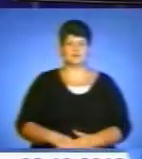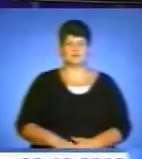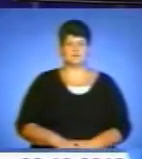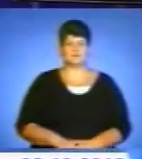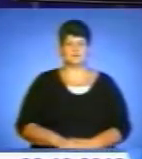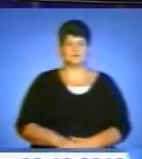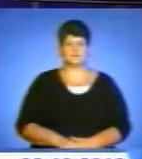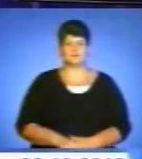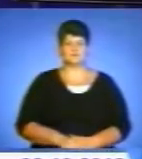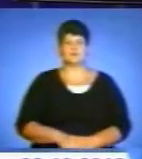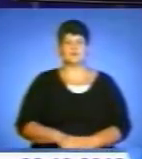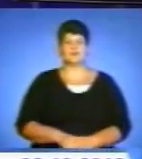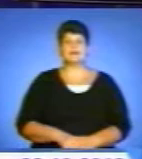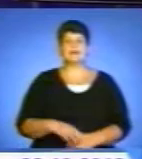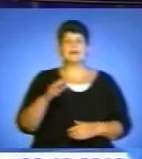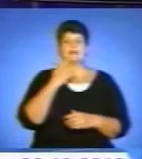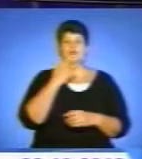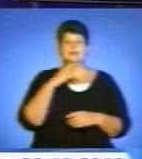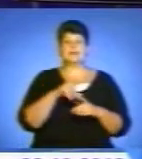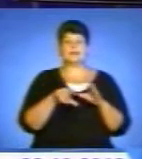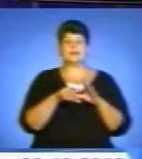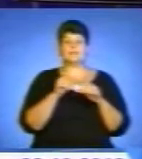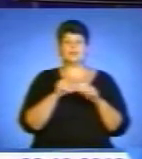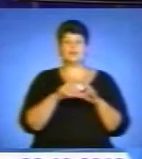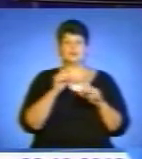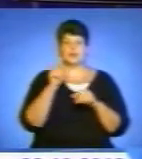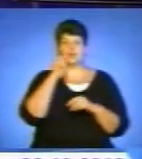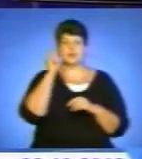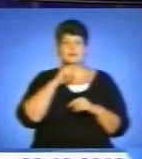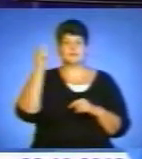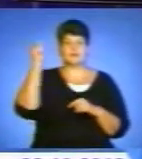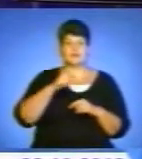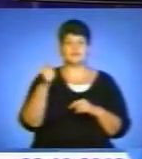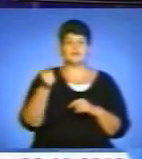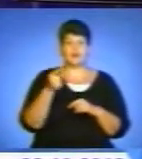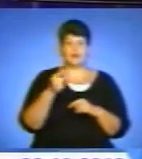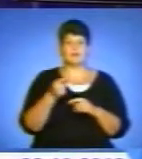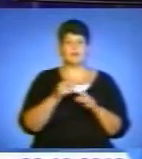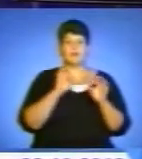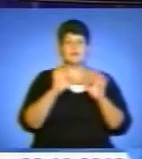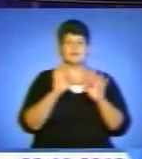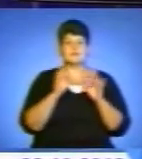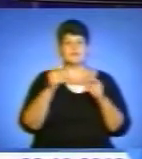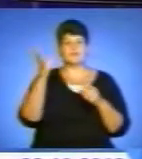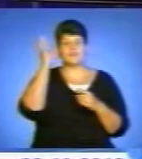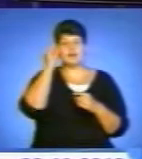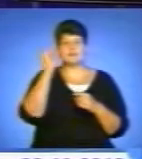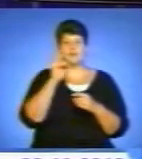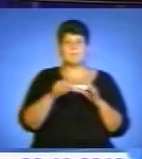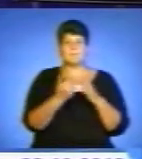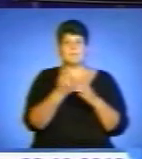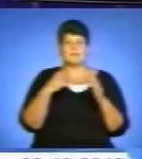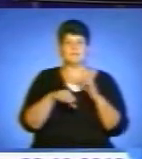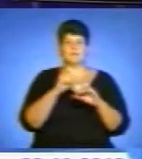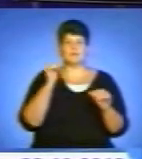Народний депутат України Юрій Костенко відвідав Тернопіль. На прес-конференції політик поділився враженнями від передвиборчої кампанії та